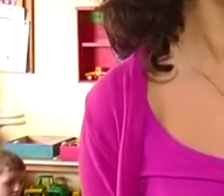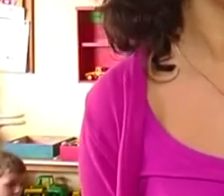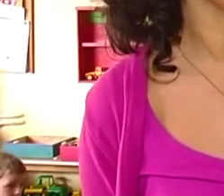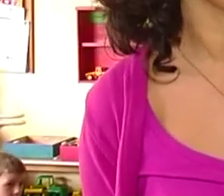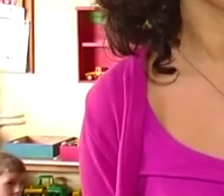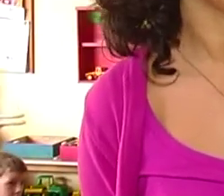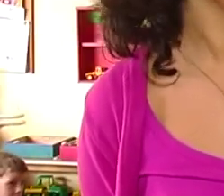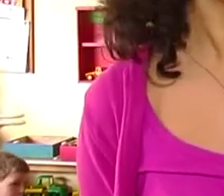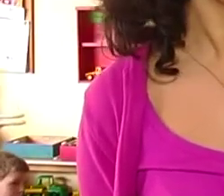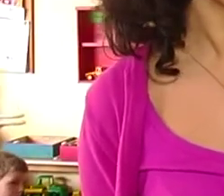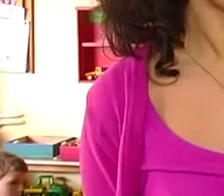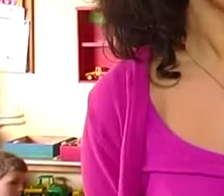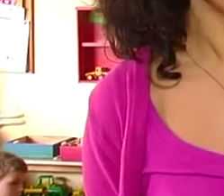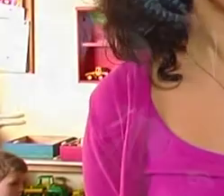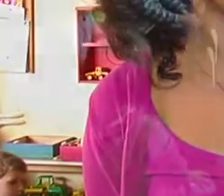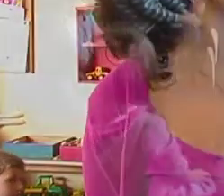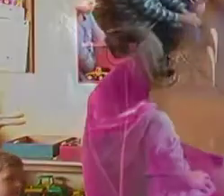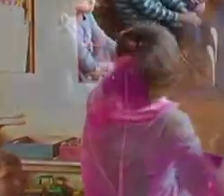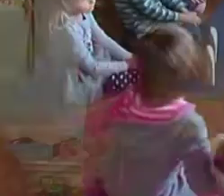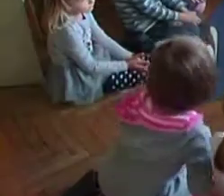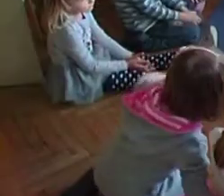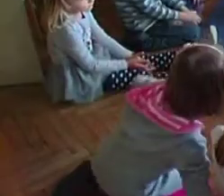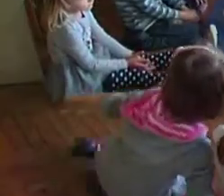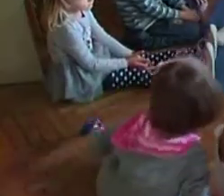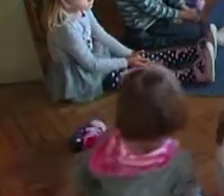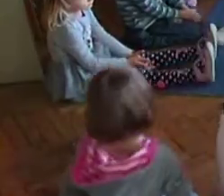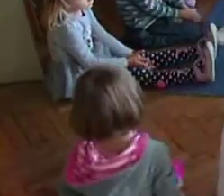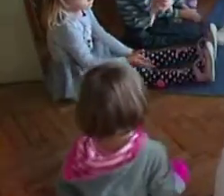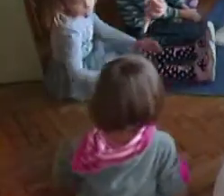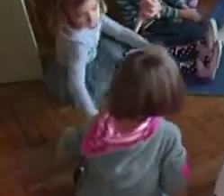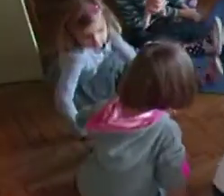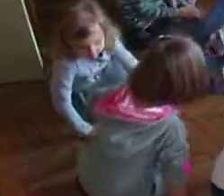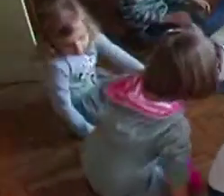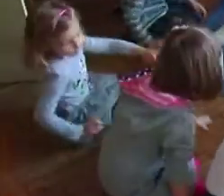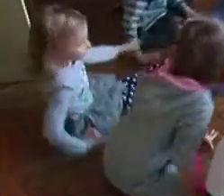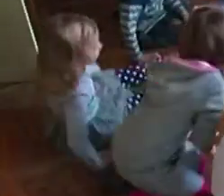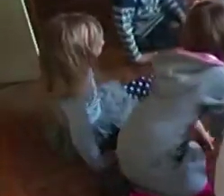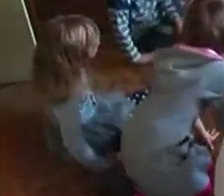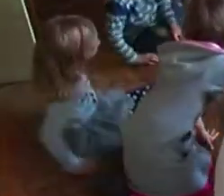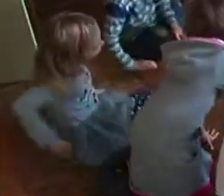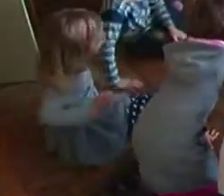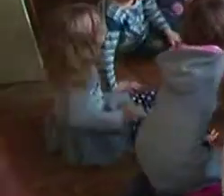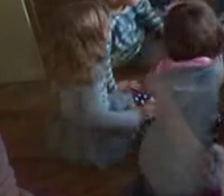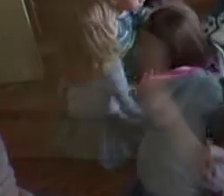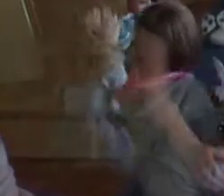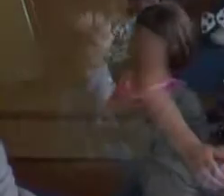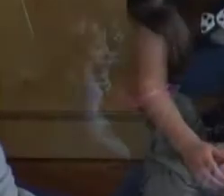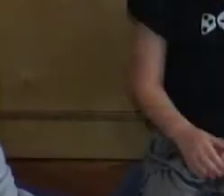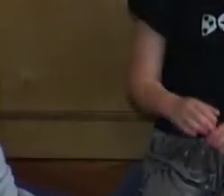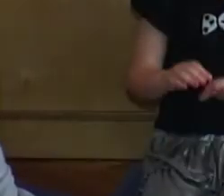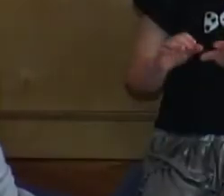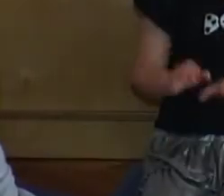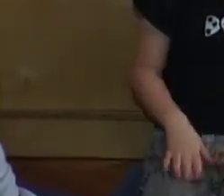igri, druženju i u svakodnevnim aktivnostima sa ostalom djecom. Kako djeca svakim danom sve više napreduju,